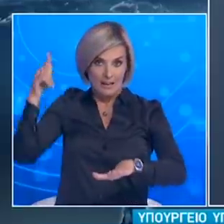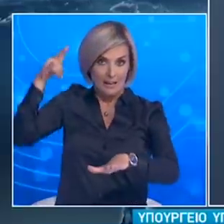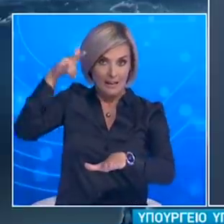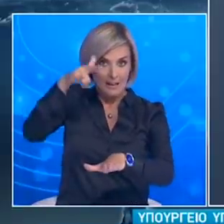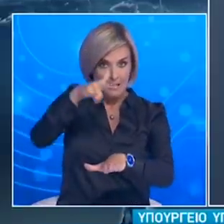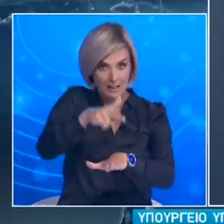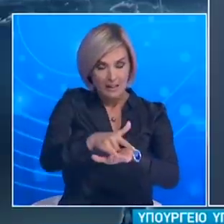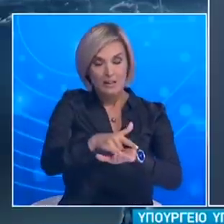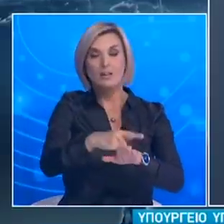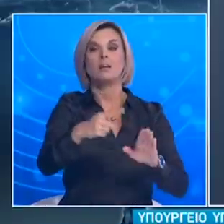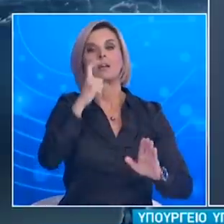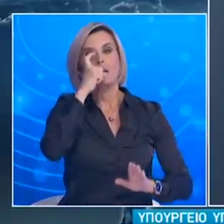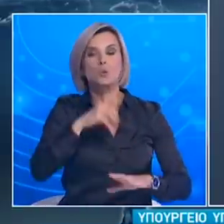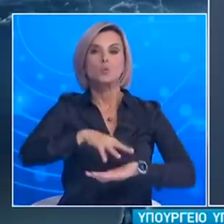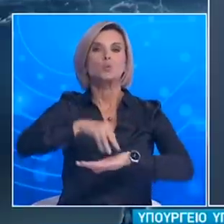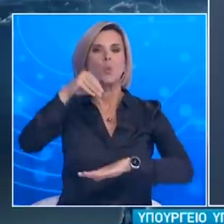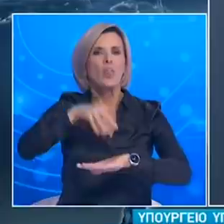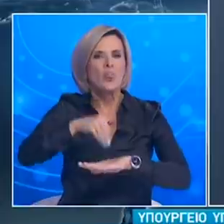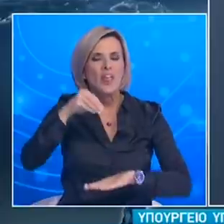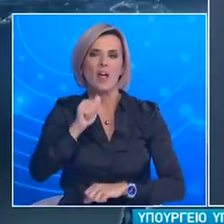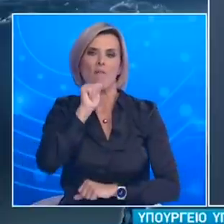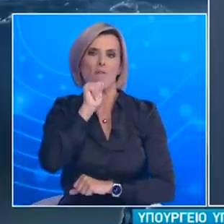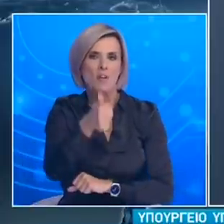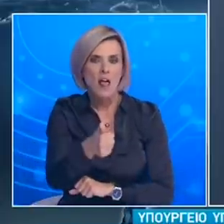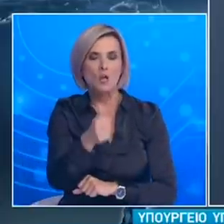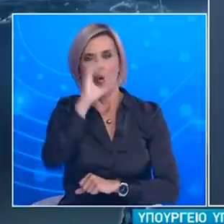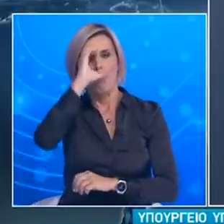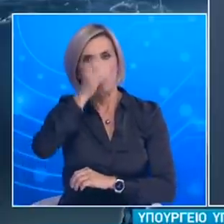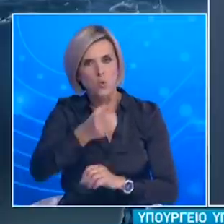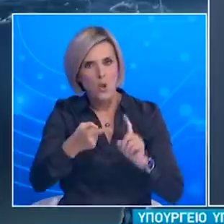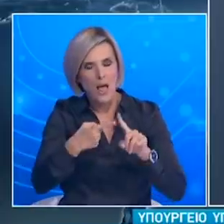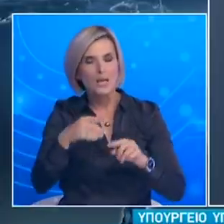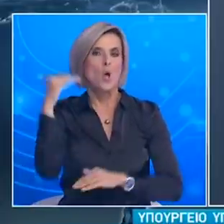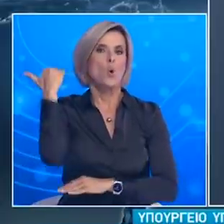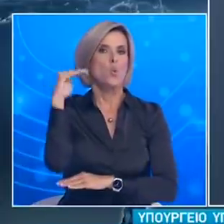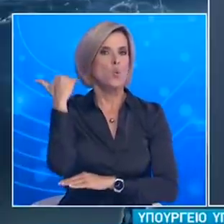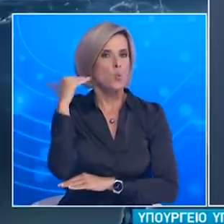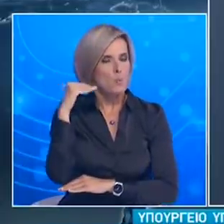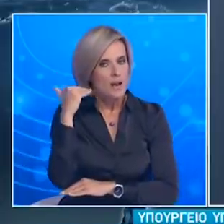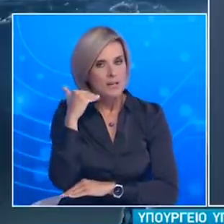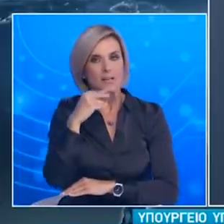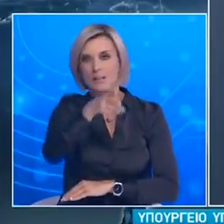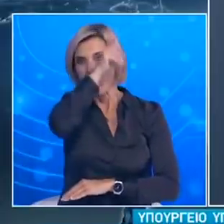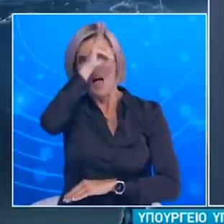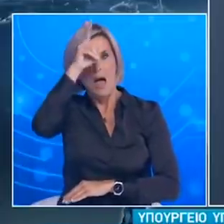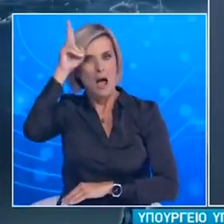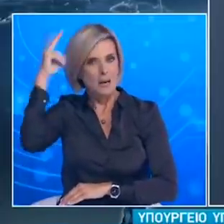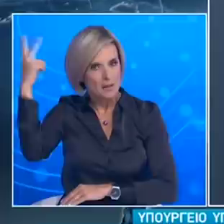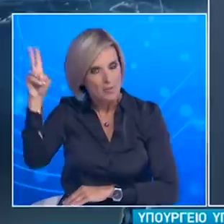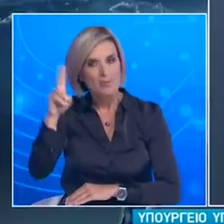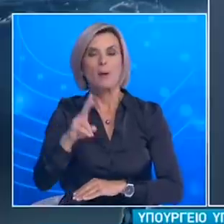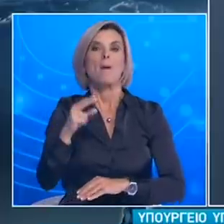για όσους έρχονται με πτήσεις από τη Σουηδία, το Βέλγιο τη Βουλγαρία, τη Ρουμανία τα Ηνωμένα Αραβικά Εμμυράτα